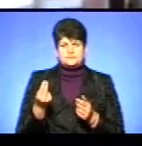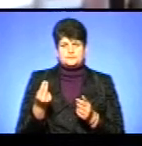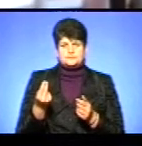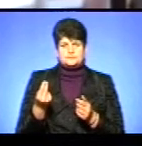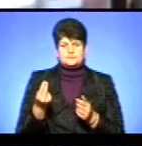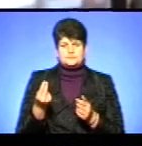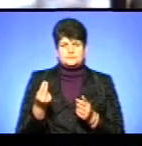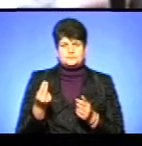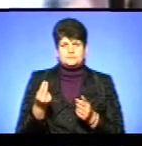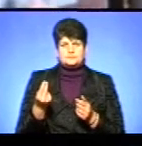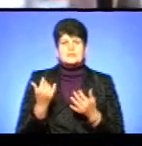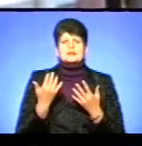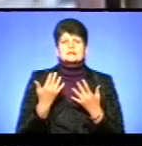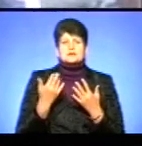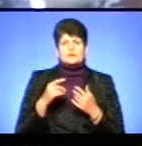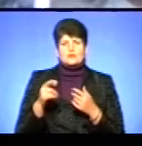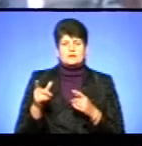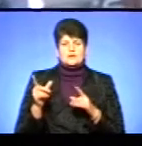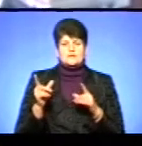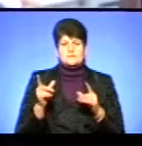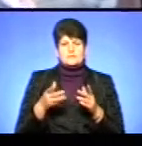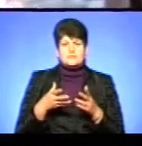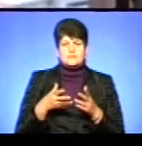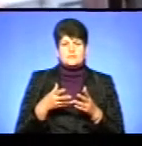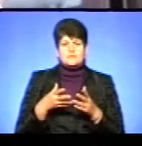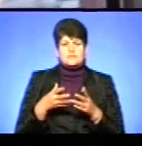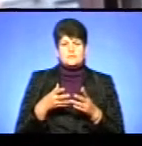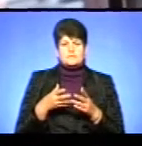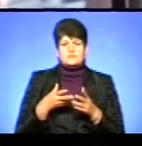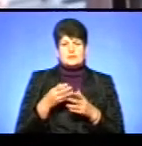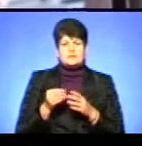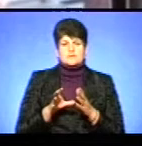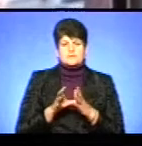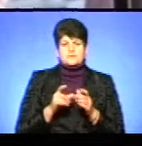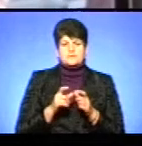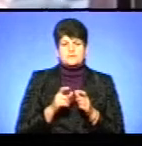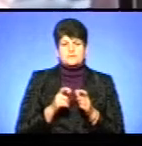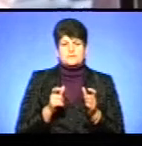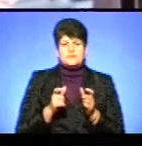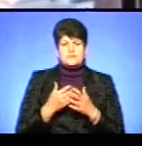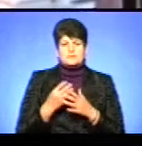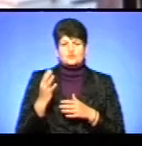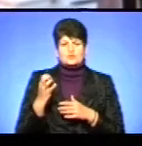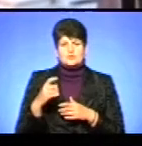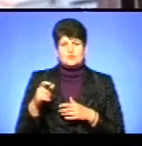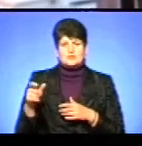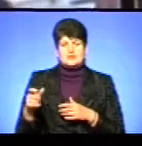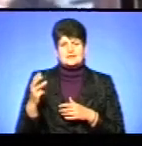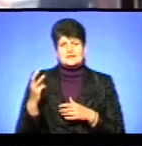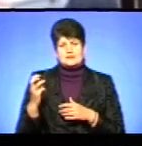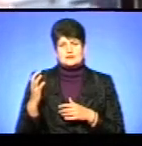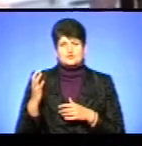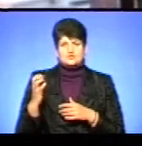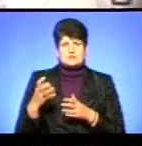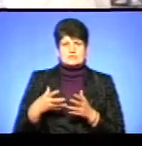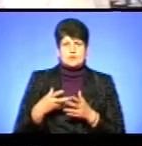Скільки приблизно людей, які розплачуються, або електронні? Десь так приблизно до 400. 300-400